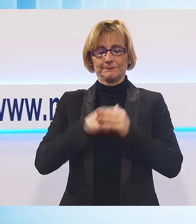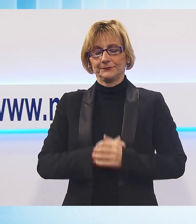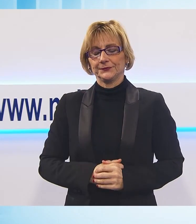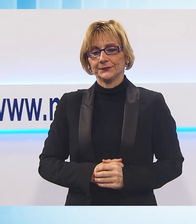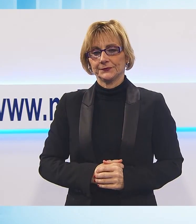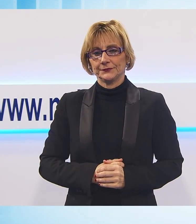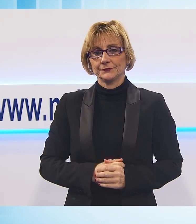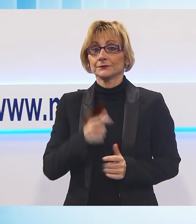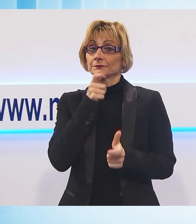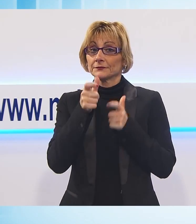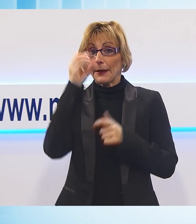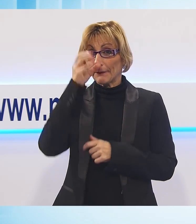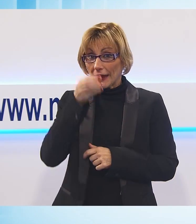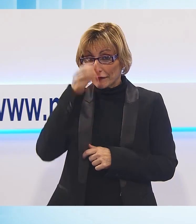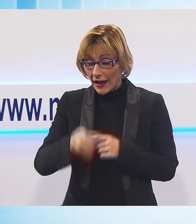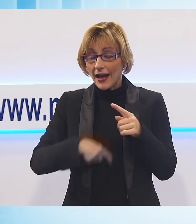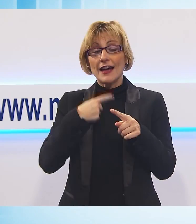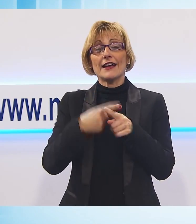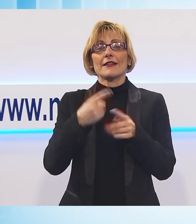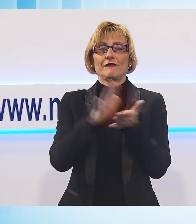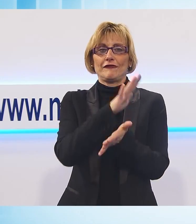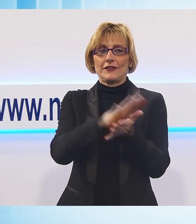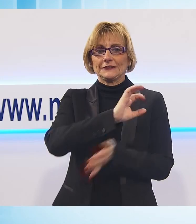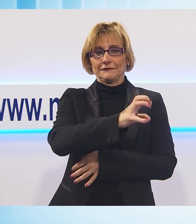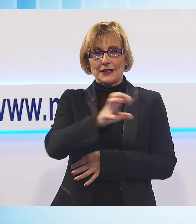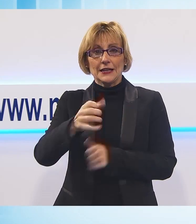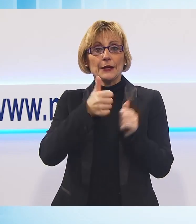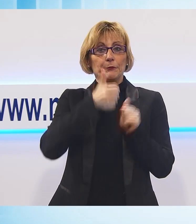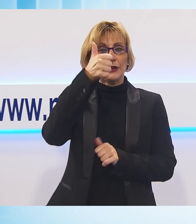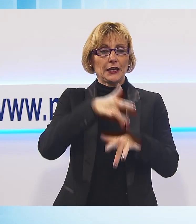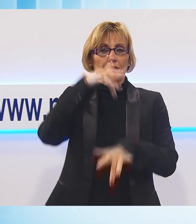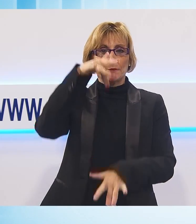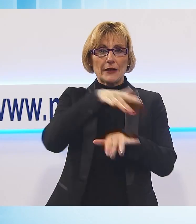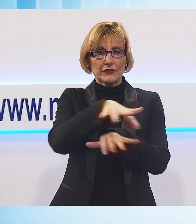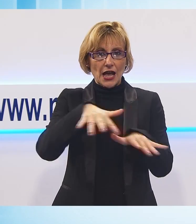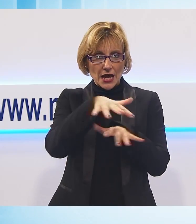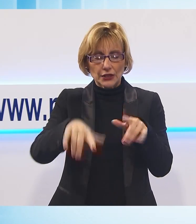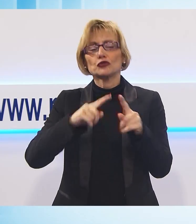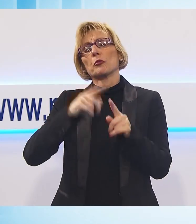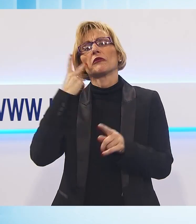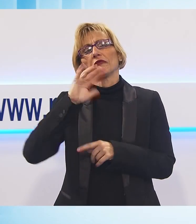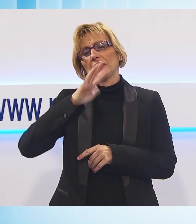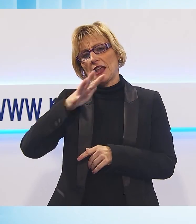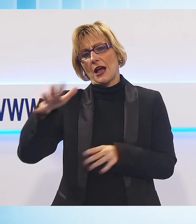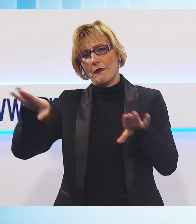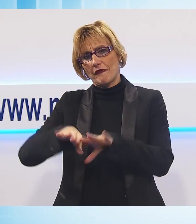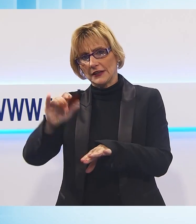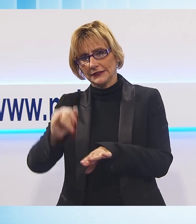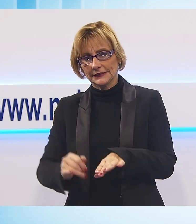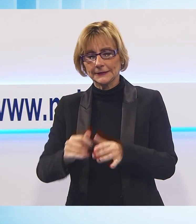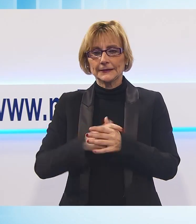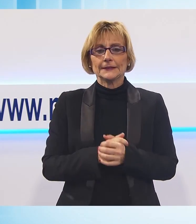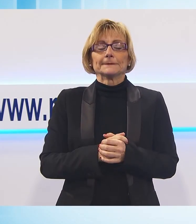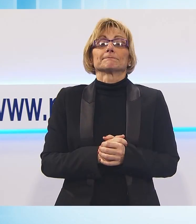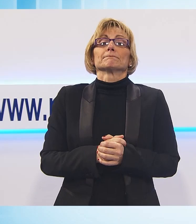Parliamo di Befana e di Befanate, intanto andando a Viareggio, poi vedremo un ampio servizio sulle Befanate nella Valle del Serchio. Una folla di